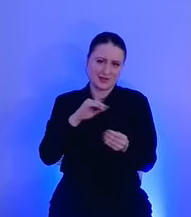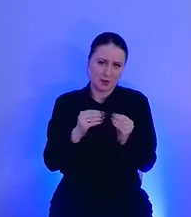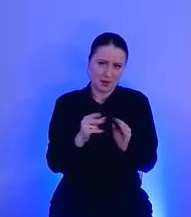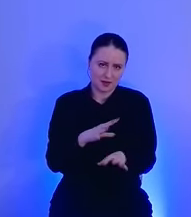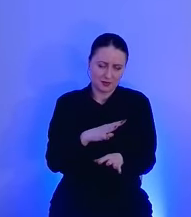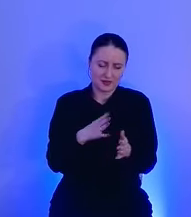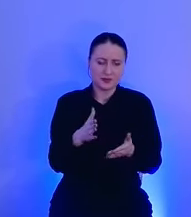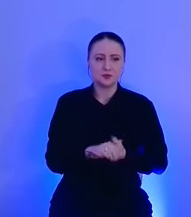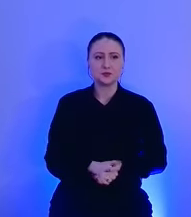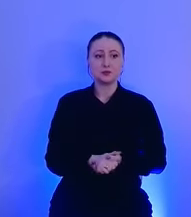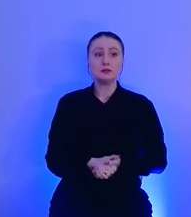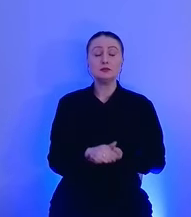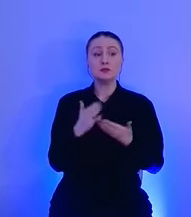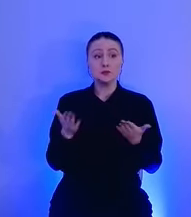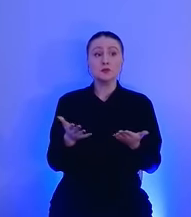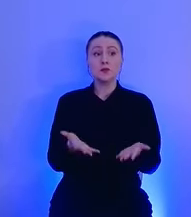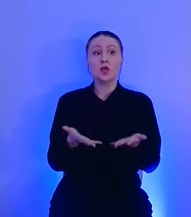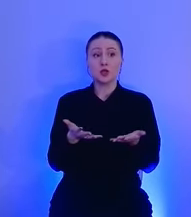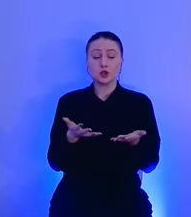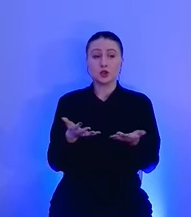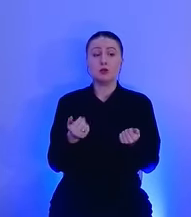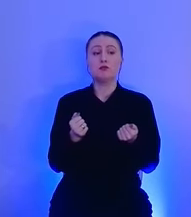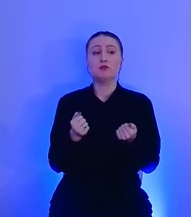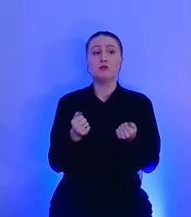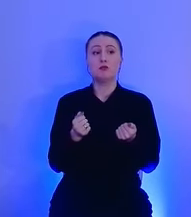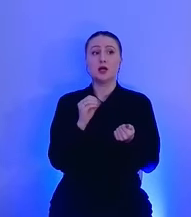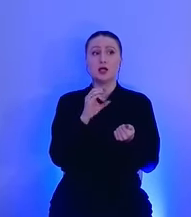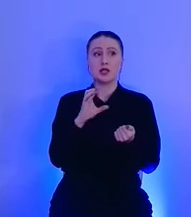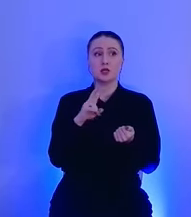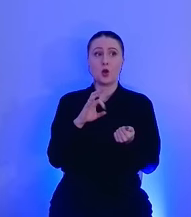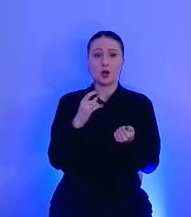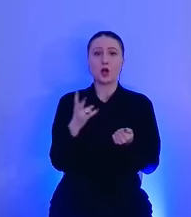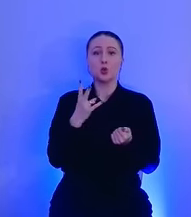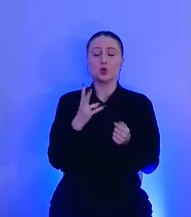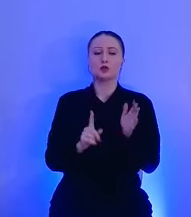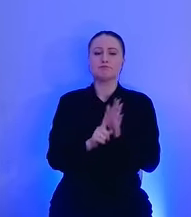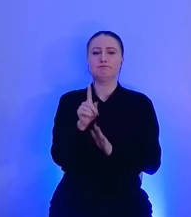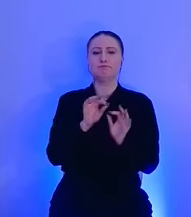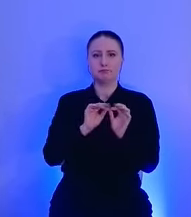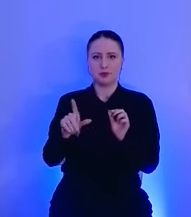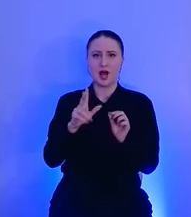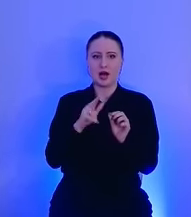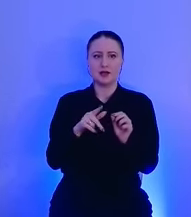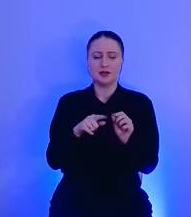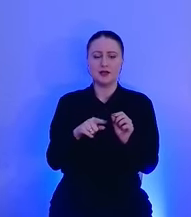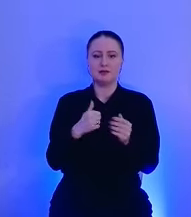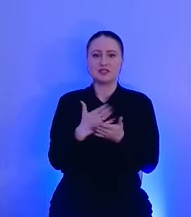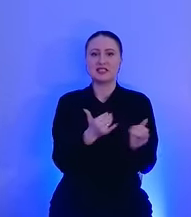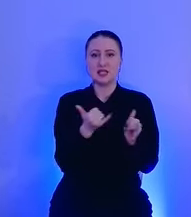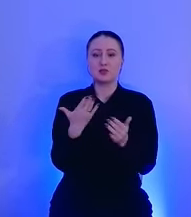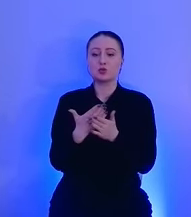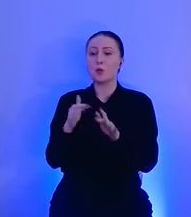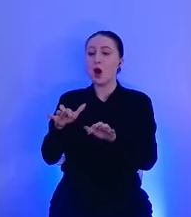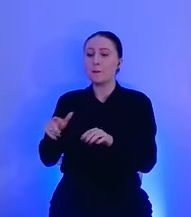это бывает. Конечно же, ESLogger надо запускать как сервис, то есть если компьютер перезагрузится,